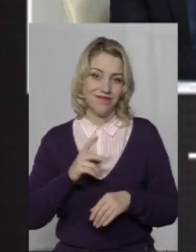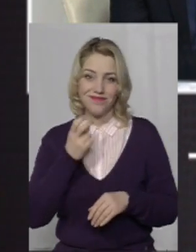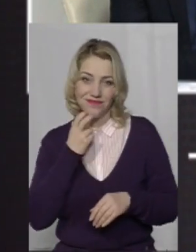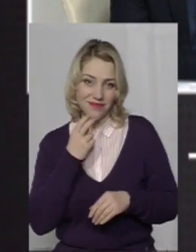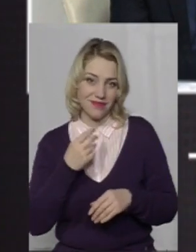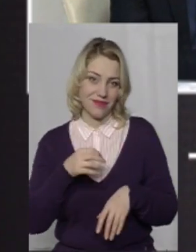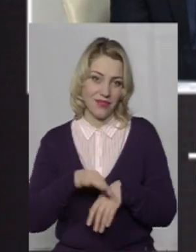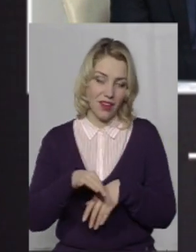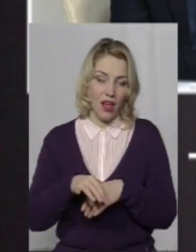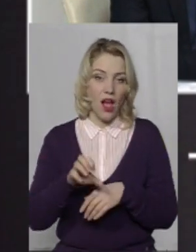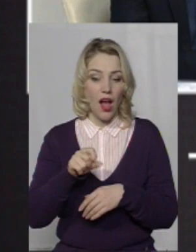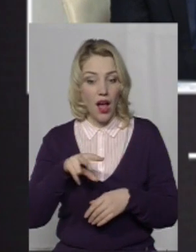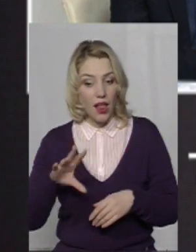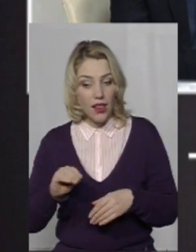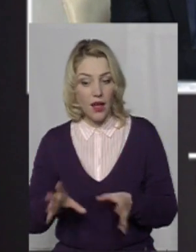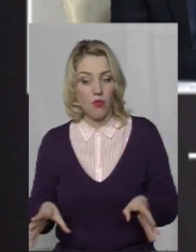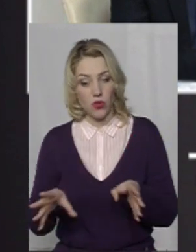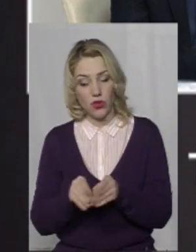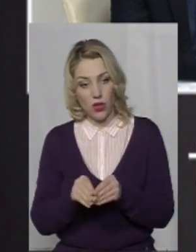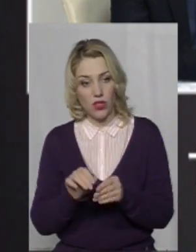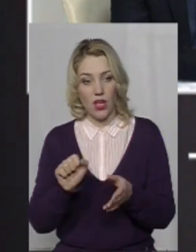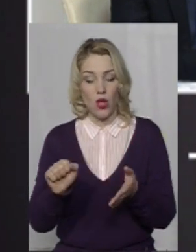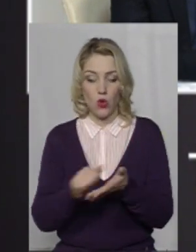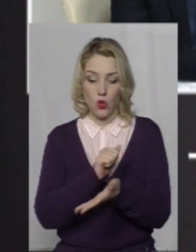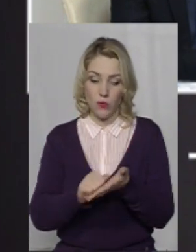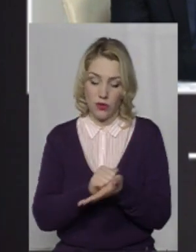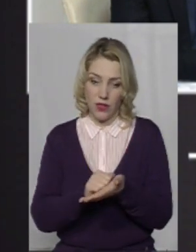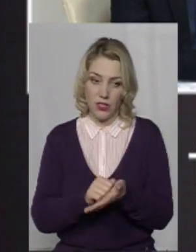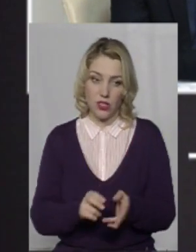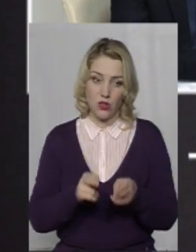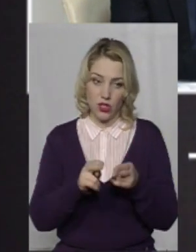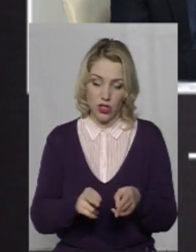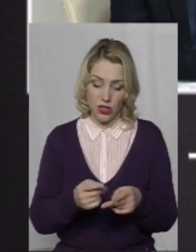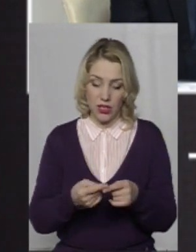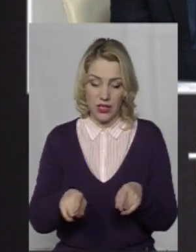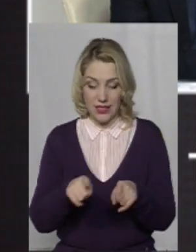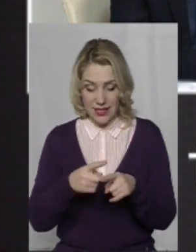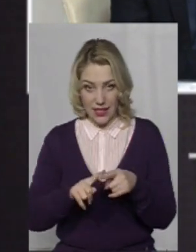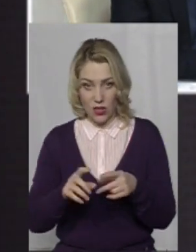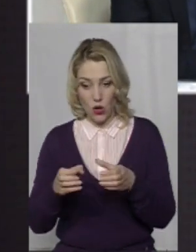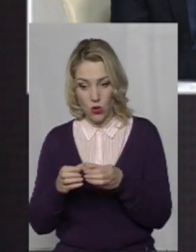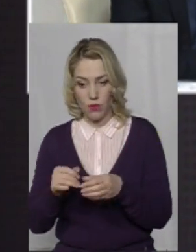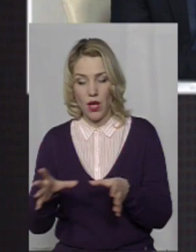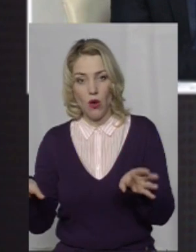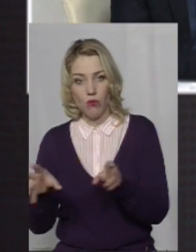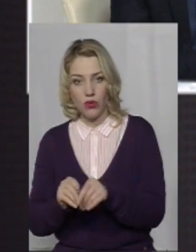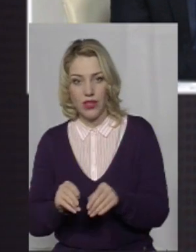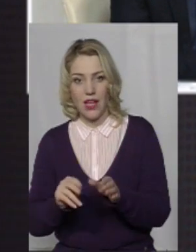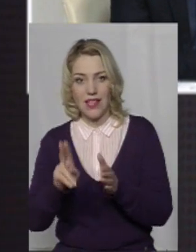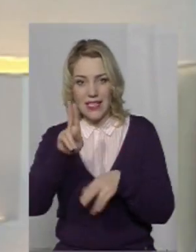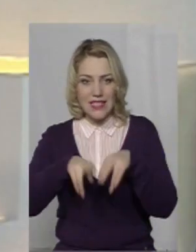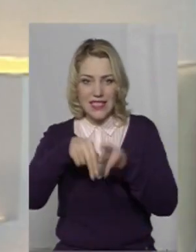поєднання документування злочинної діяльності цих груп, поєднання замальовування,